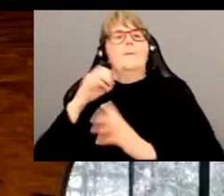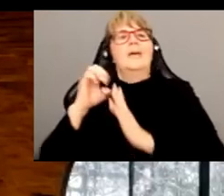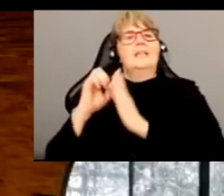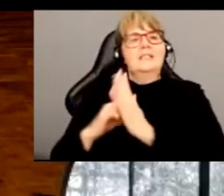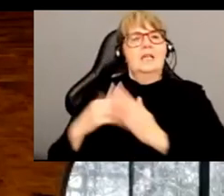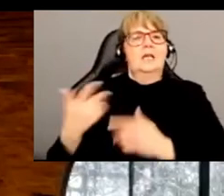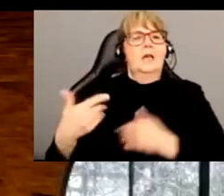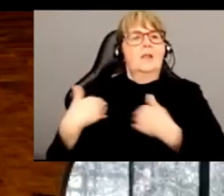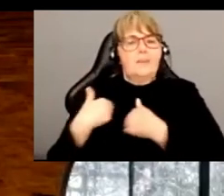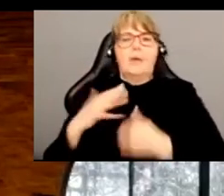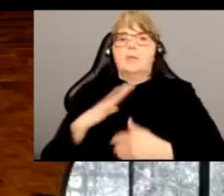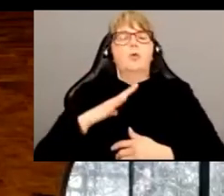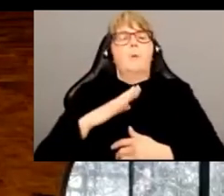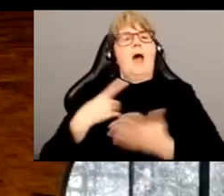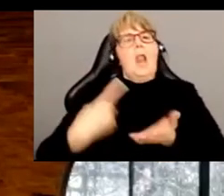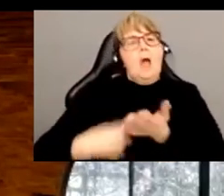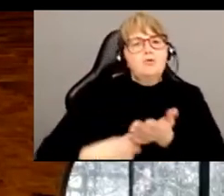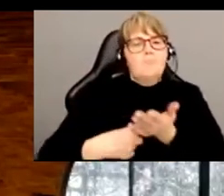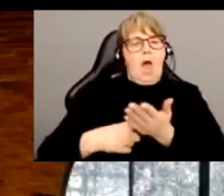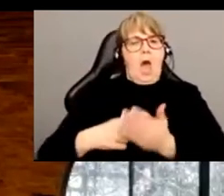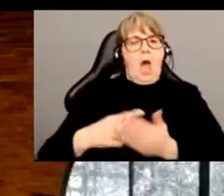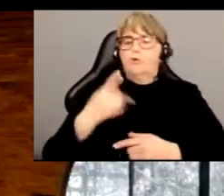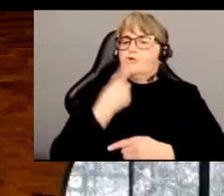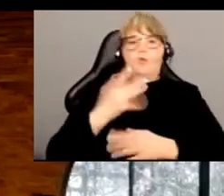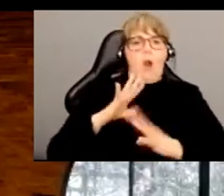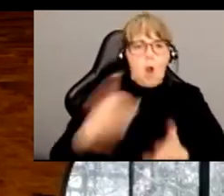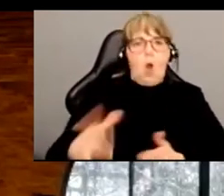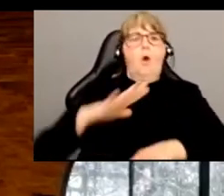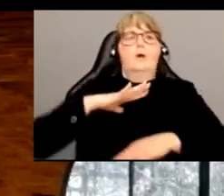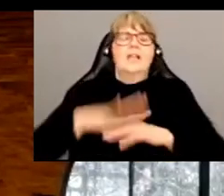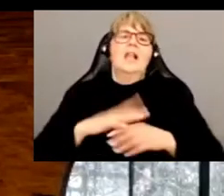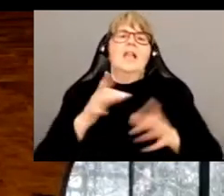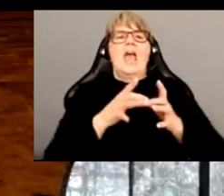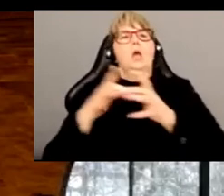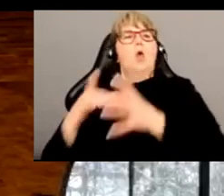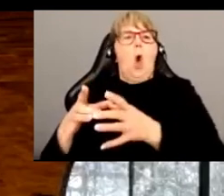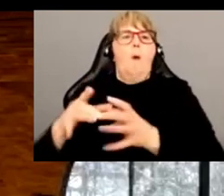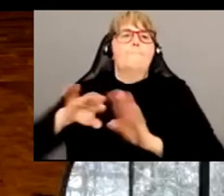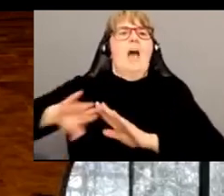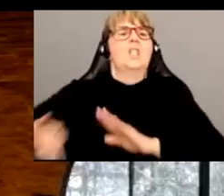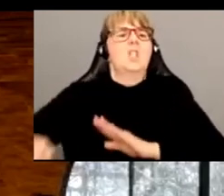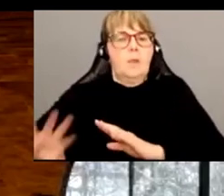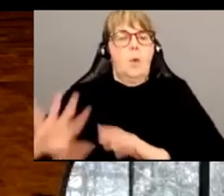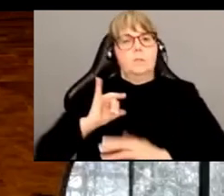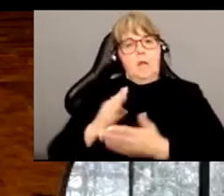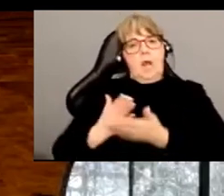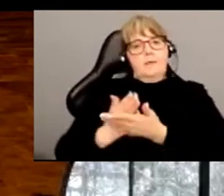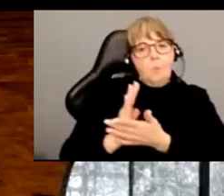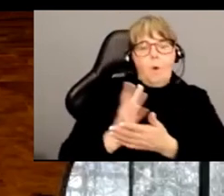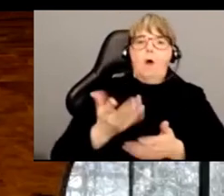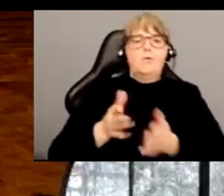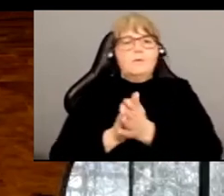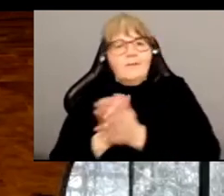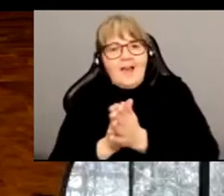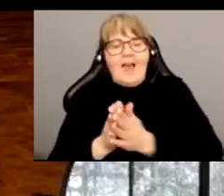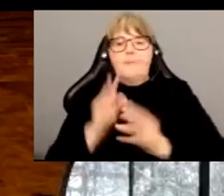'utilise dans l'argument clé que l'on répète toujours.'est l'argument qu'on appelle des cas marginaux. Donc, on dit si les droits ou les